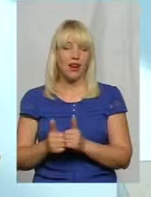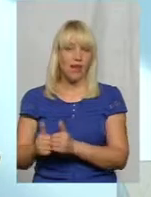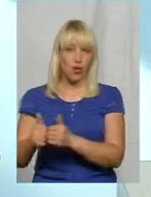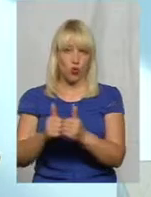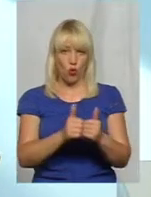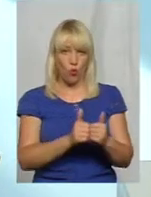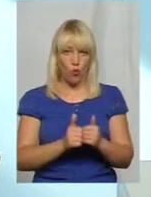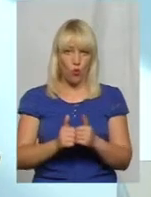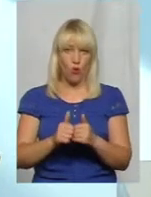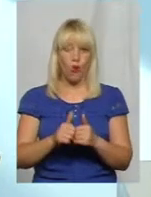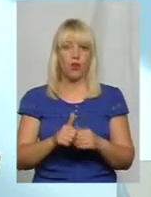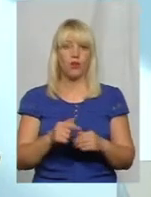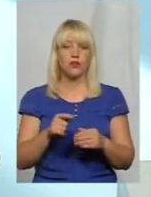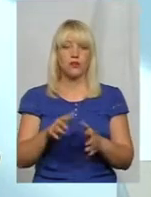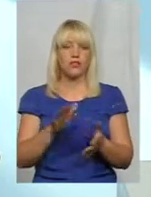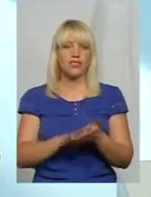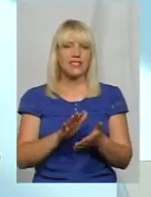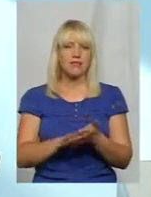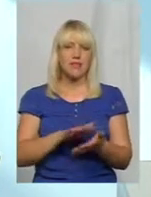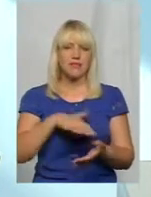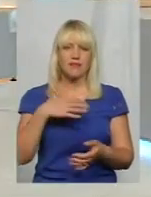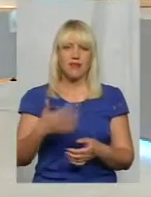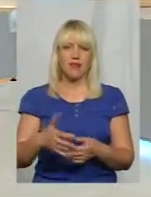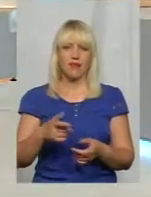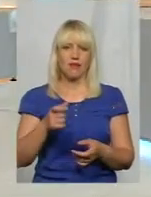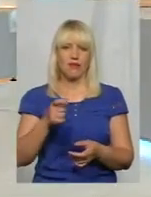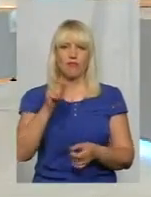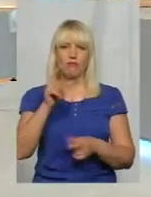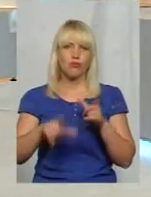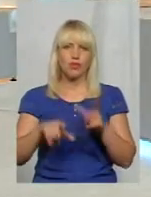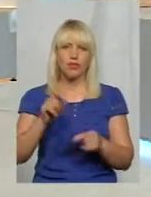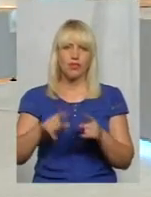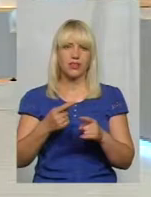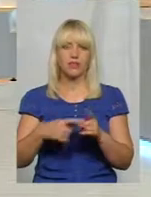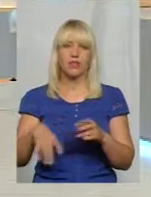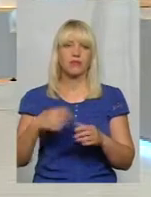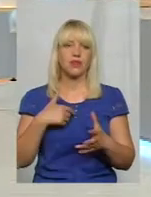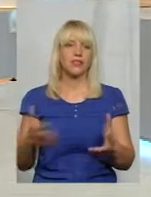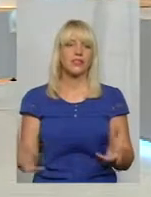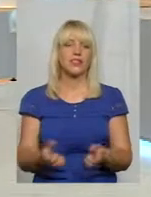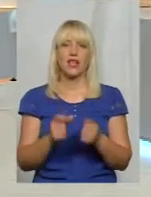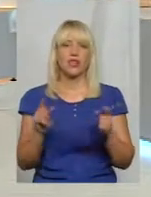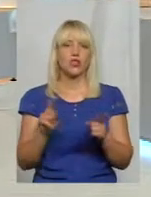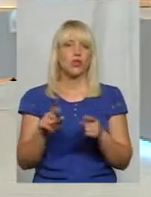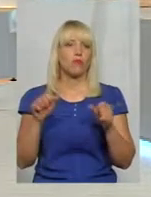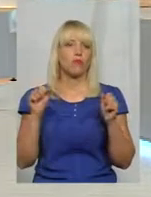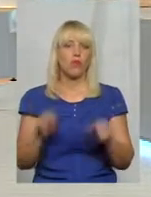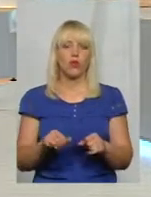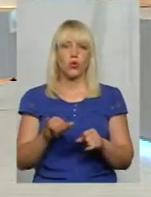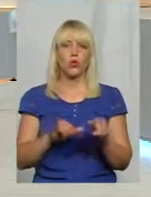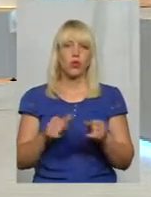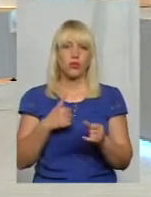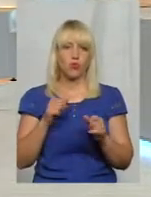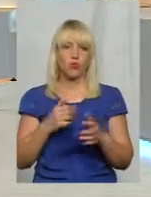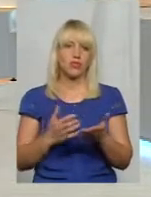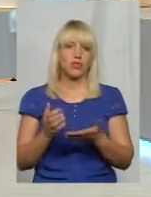сміття, побиті бутилки. Ми просто взяли, все, що ми могли, у нас було куди зібрати, ми